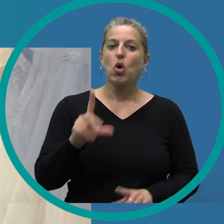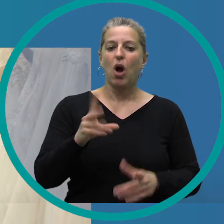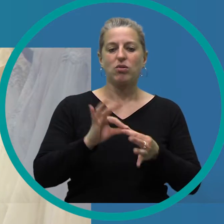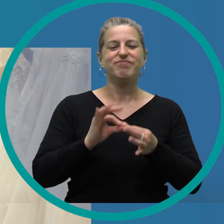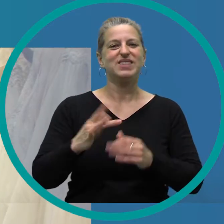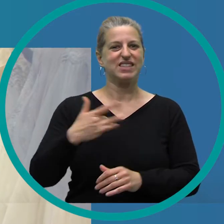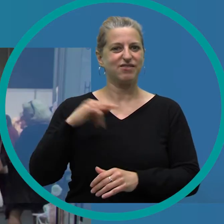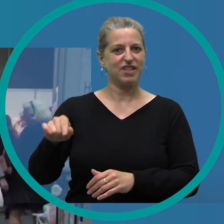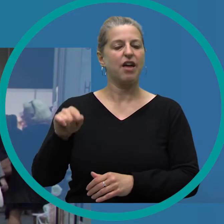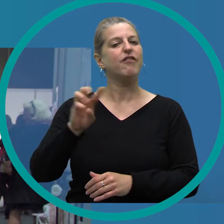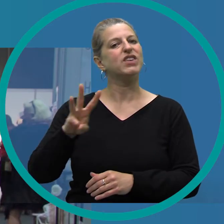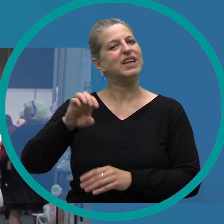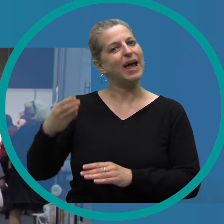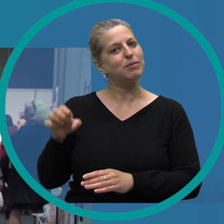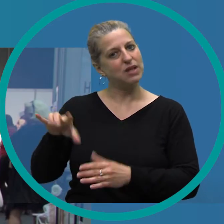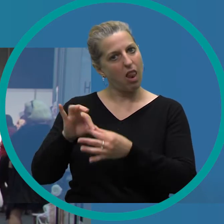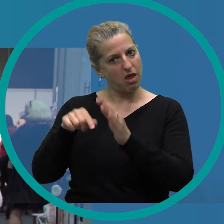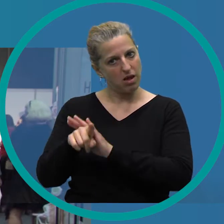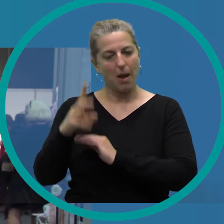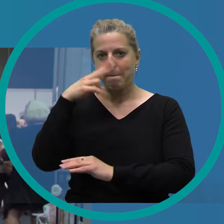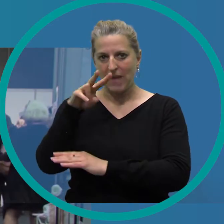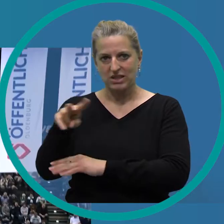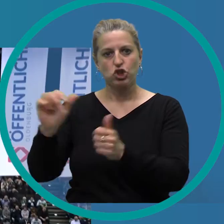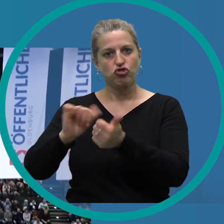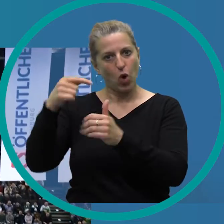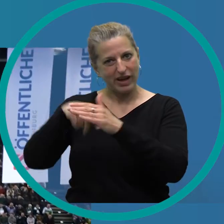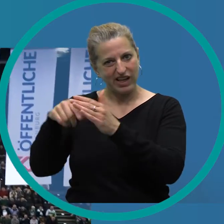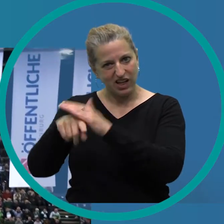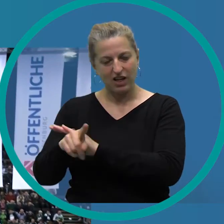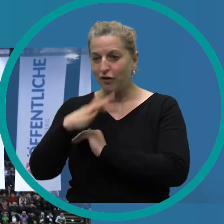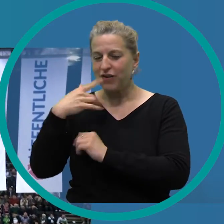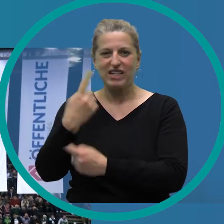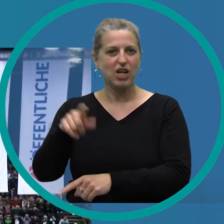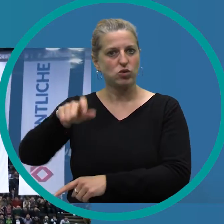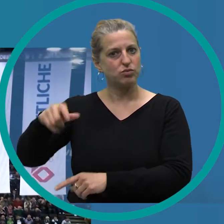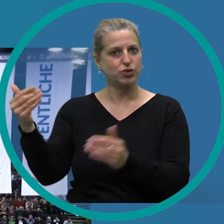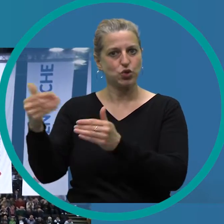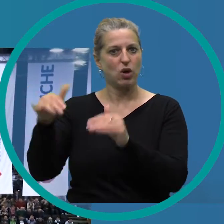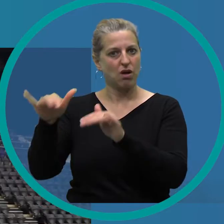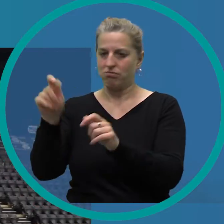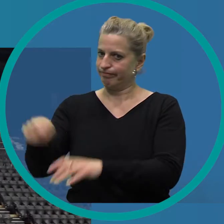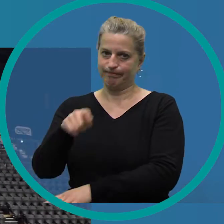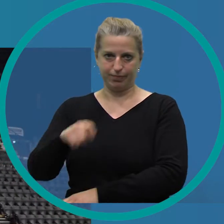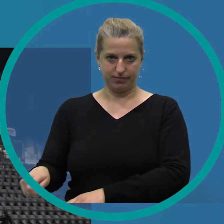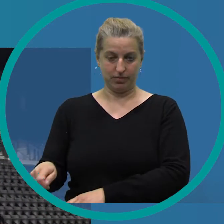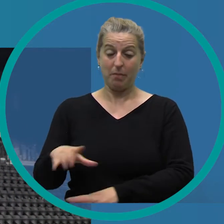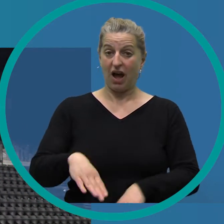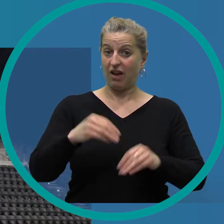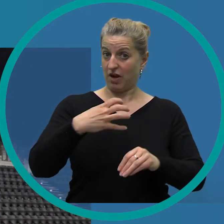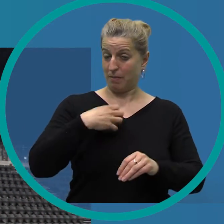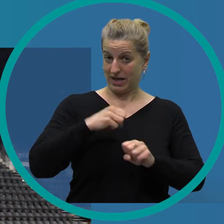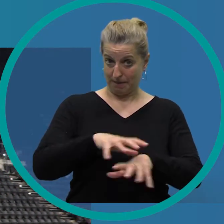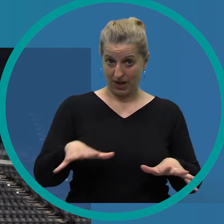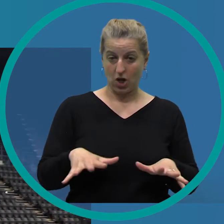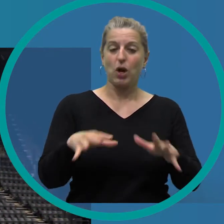trifft dies vor allem auch die Weser-Ems-Hallen, in denen unter anderem Messen und Sportveranstaltungen mit vielen tausend Besuchern stattfinden. Zu Beginn der Pandemie und den